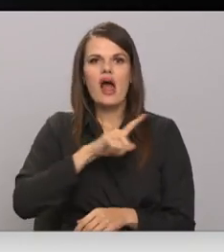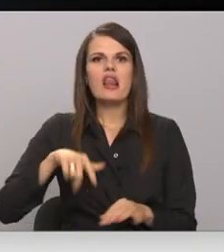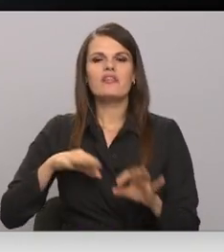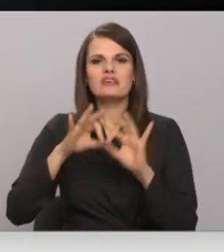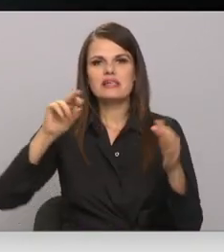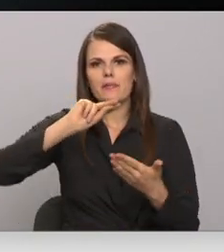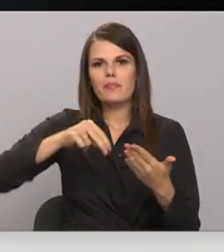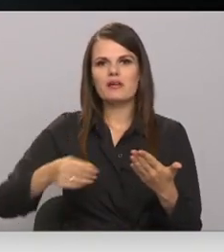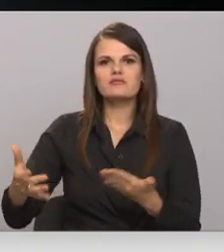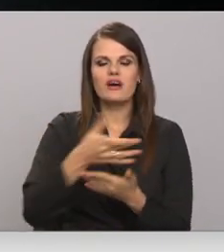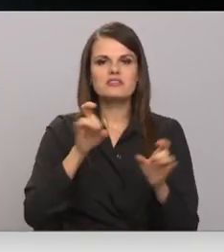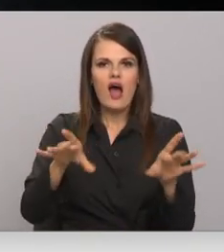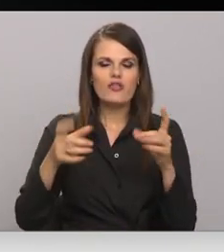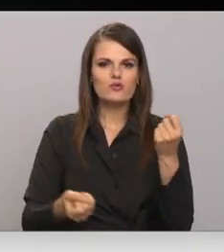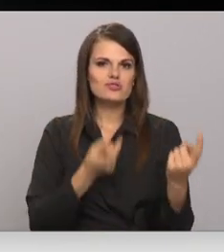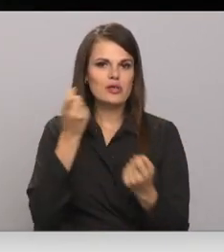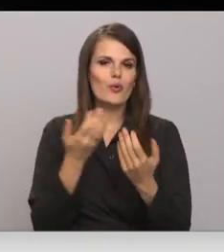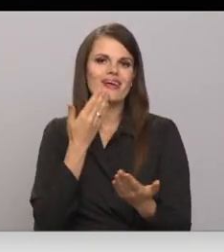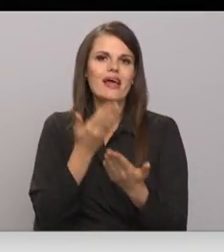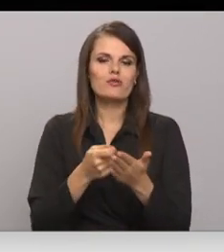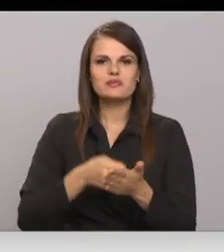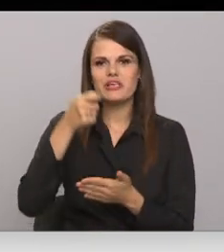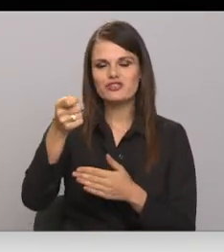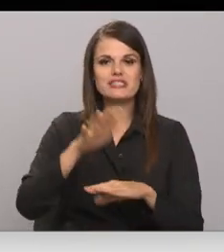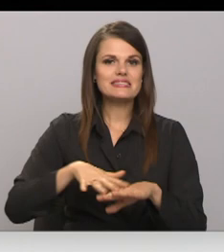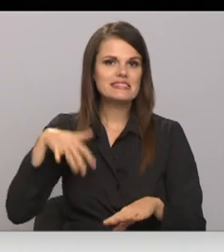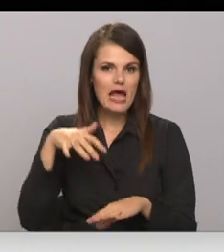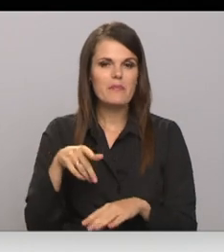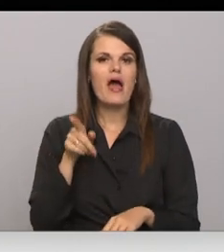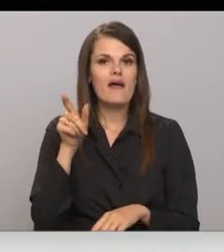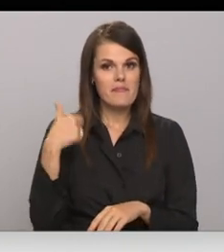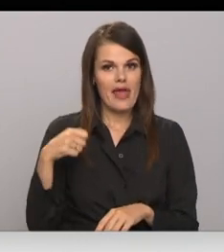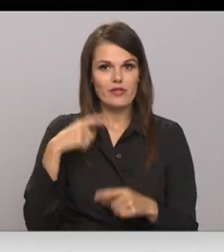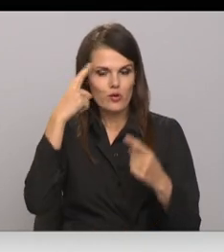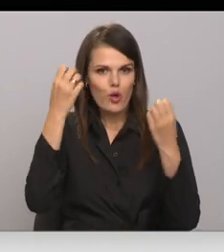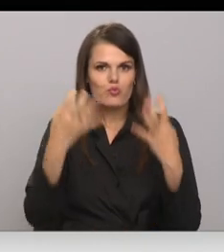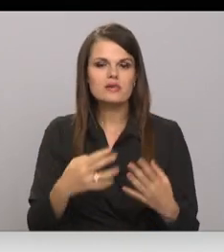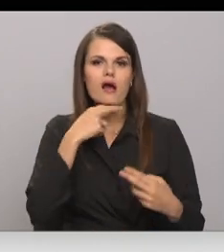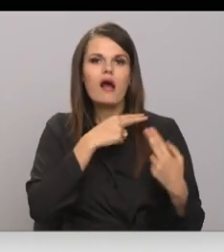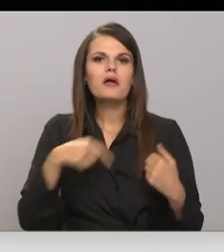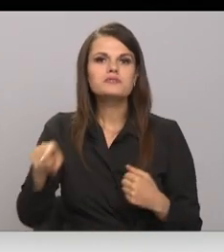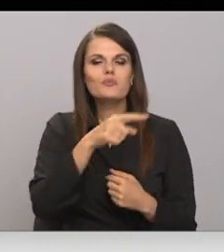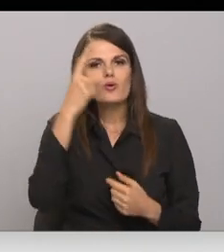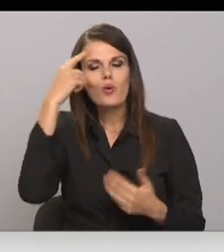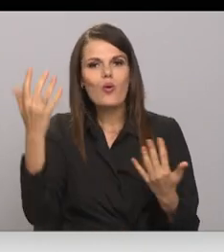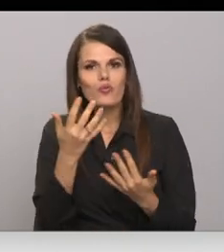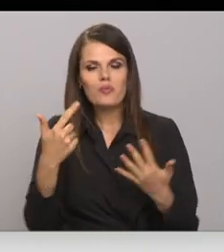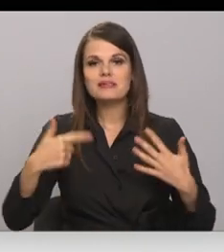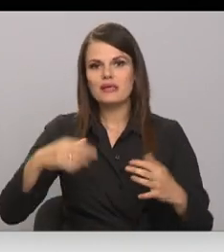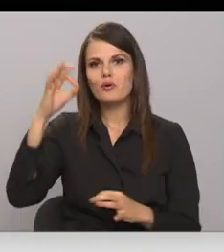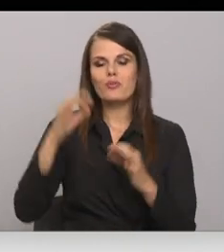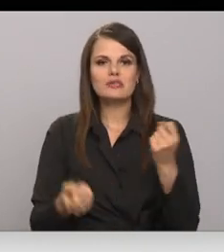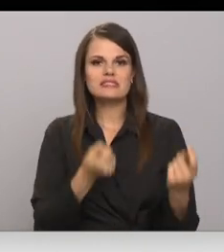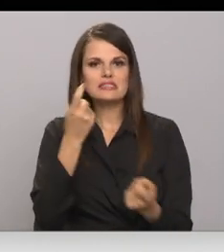atteikšanos no salūta un ierosinājumu iesniegšanu sājumā. Viņi noskaidrojas arī klasesbiedru viedokli. 70%